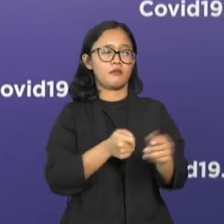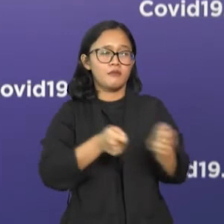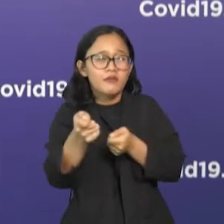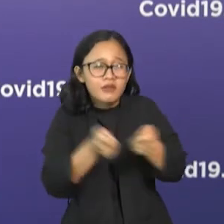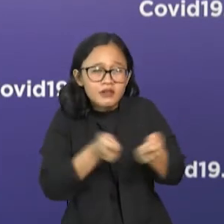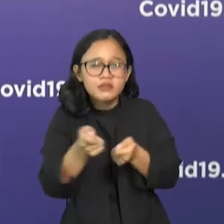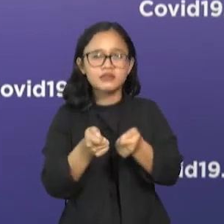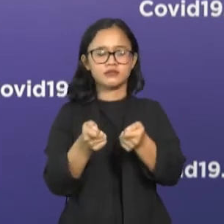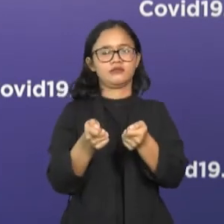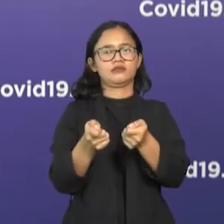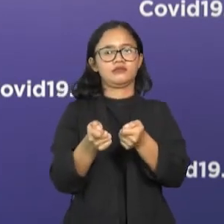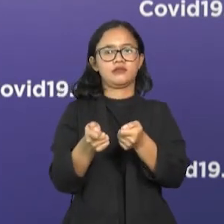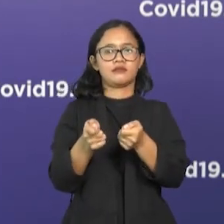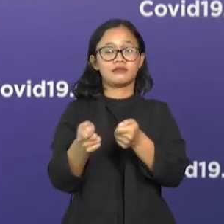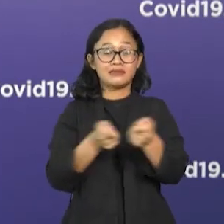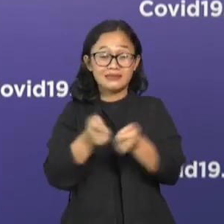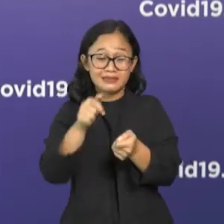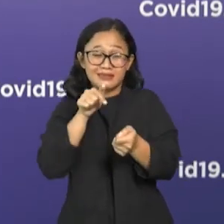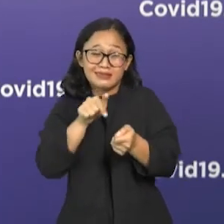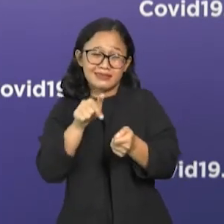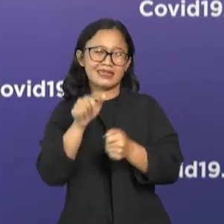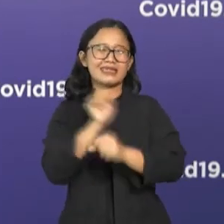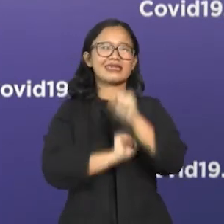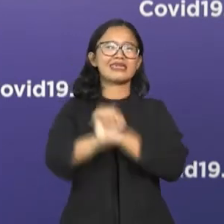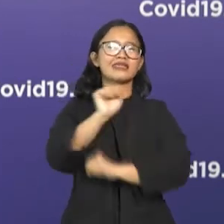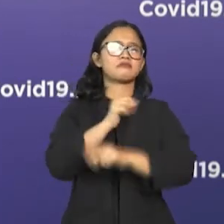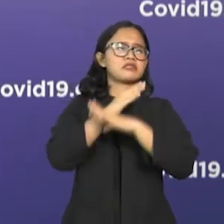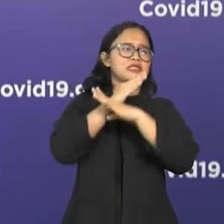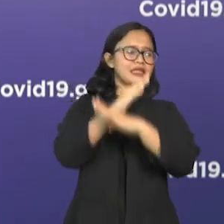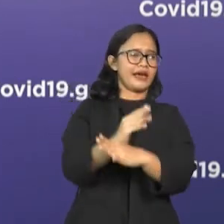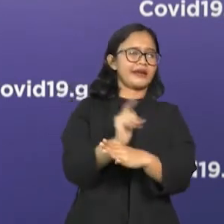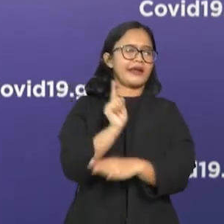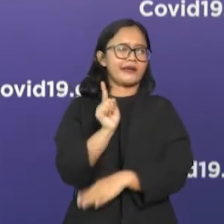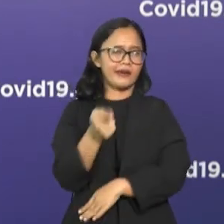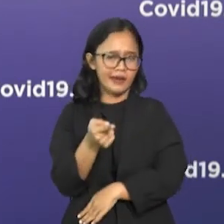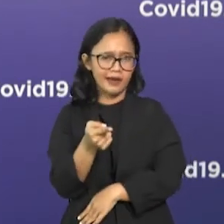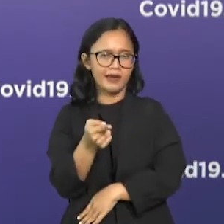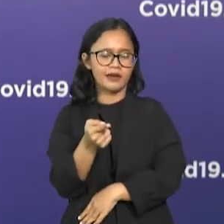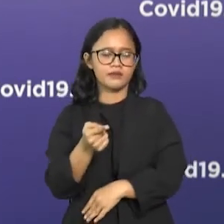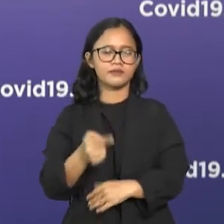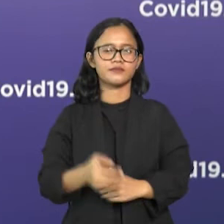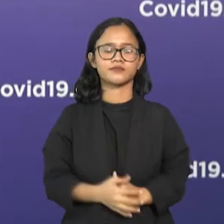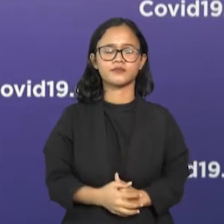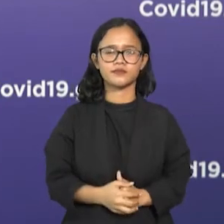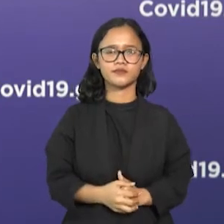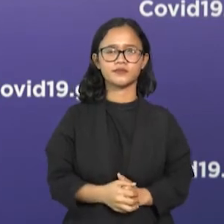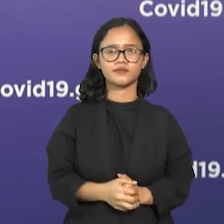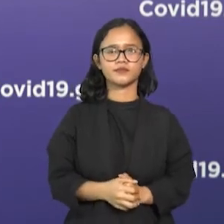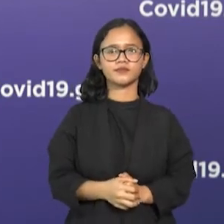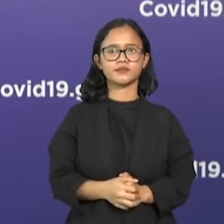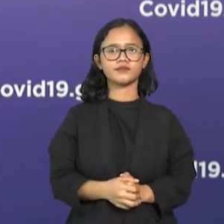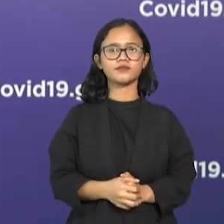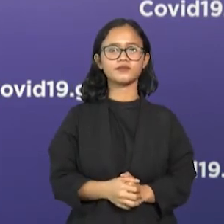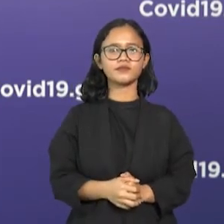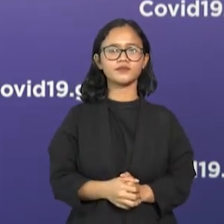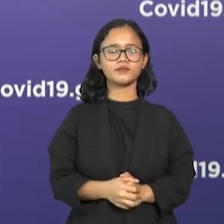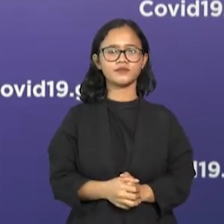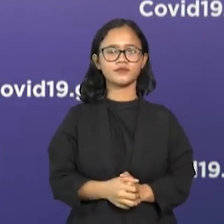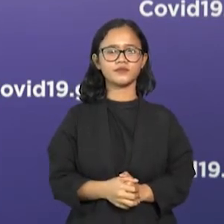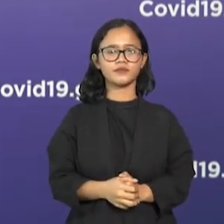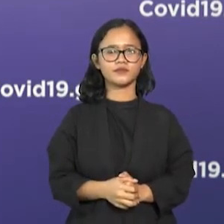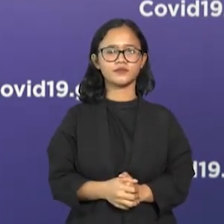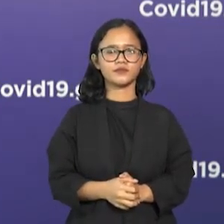-kegiatan yang bisa melakukan pencegahan dan juga meminimalisir angka perkembangan dan